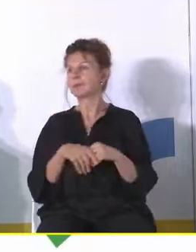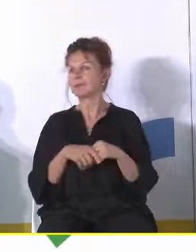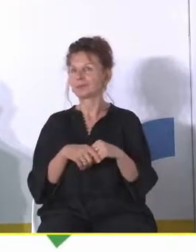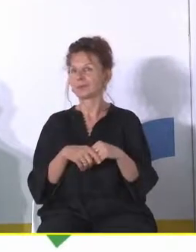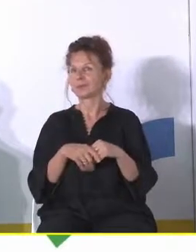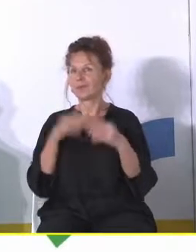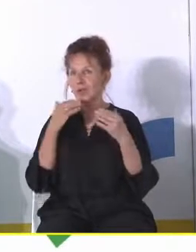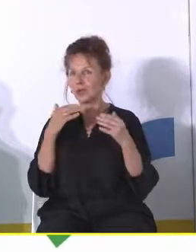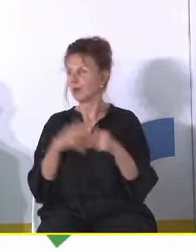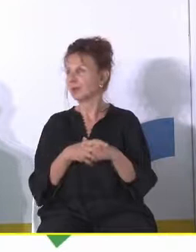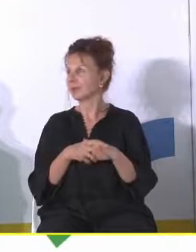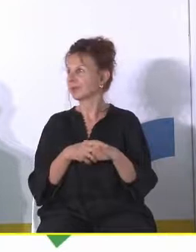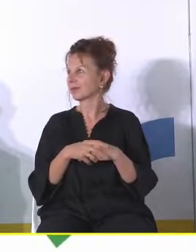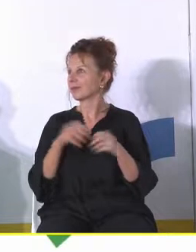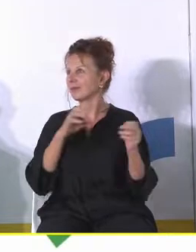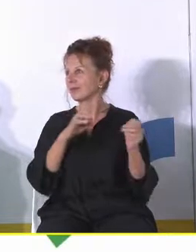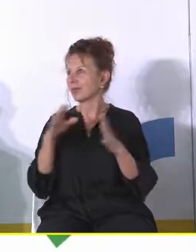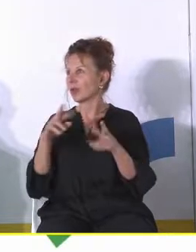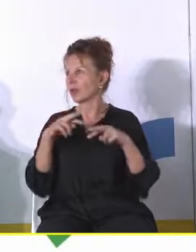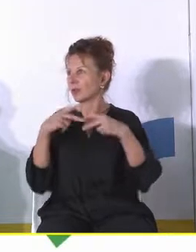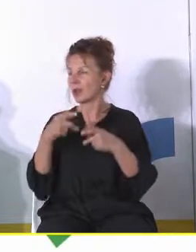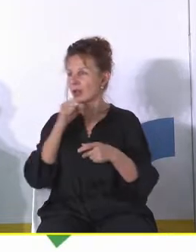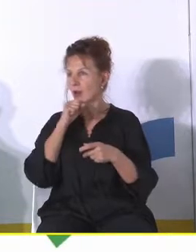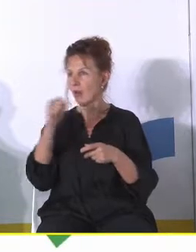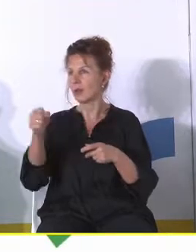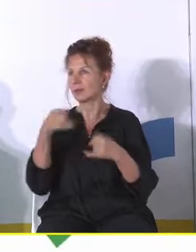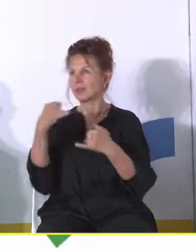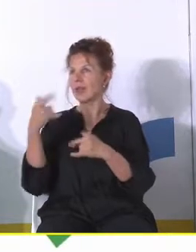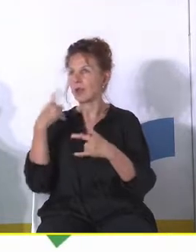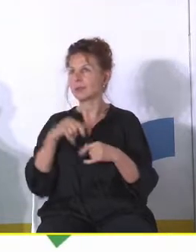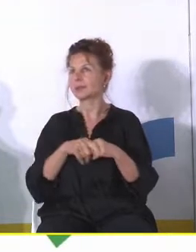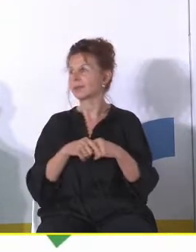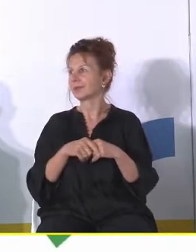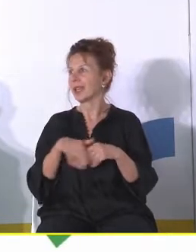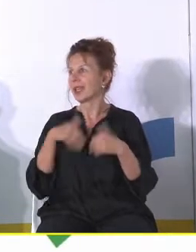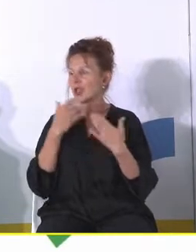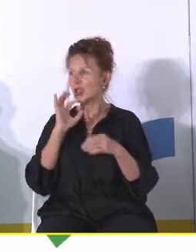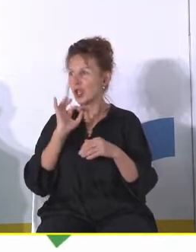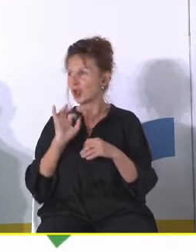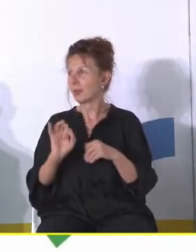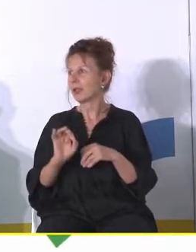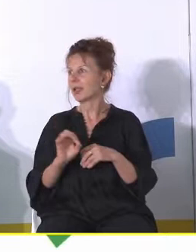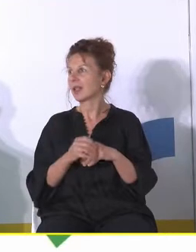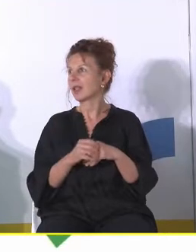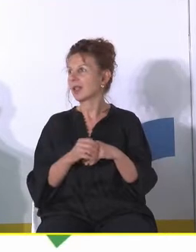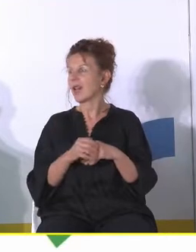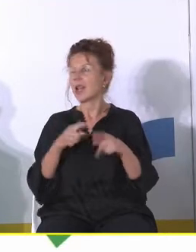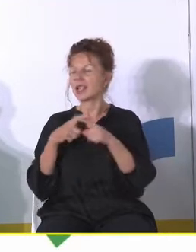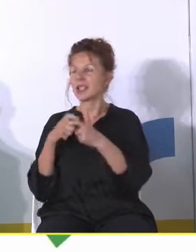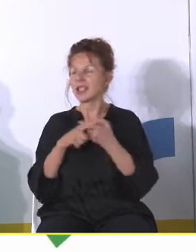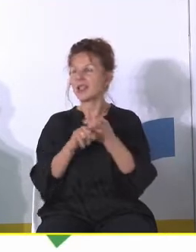bardzo dziękuję to od razu jeszcze przekażę głos tutaj dzień dobry Andrzej Romańczuk-Federowicz Związek